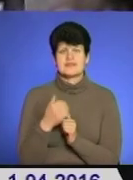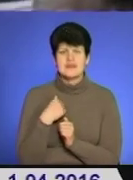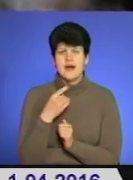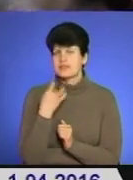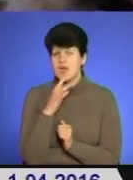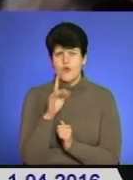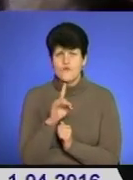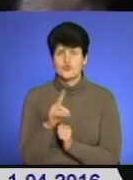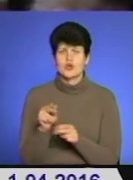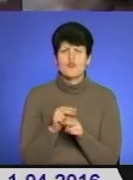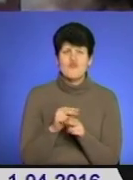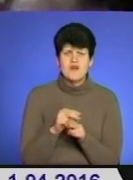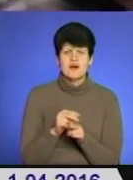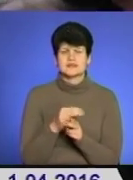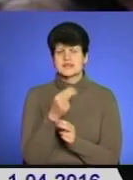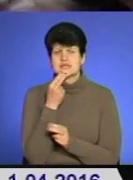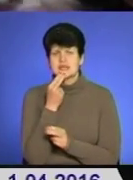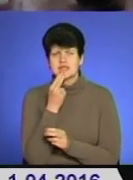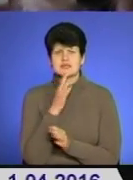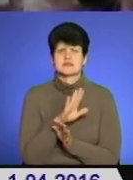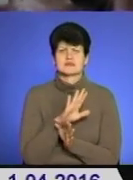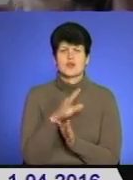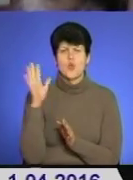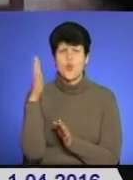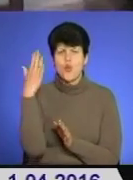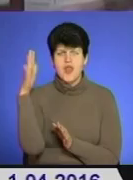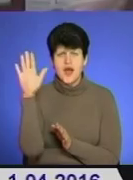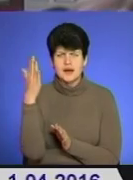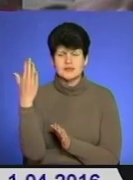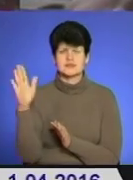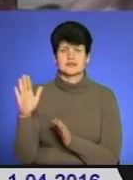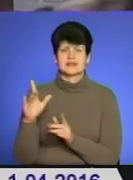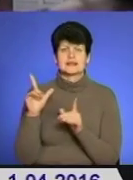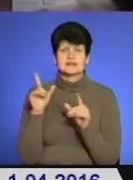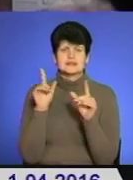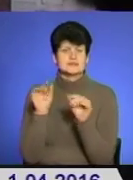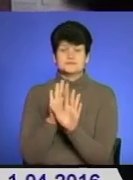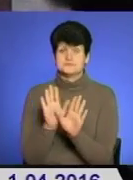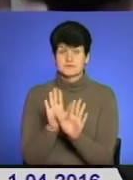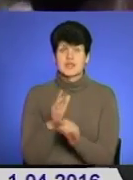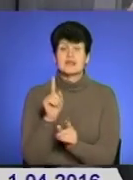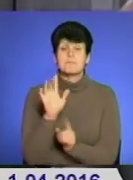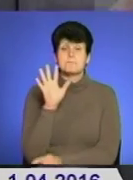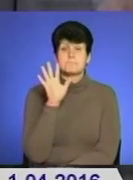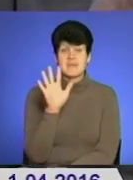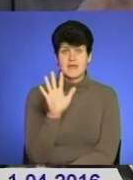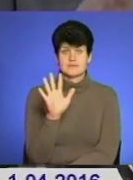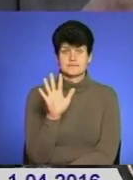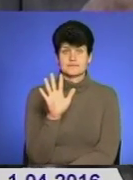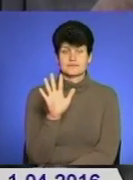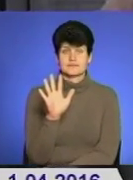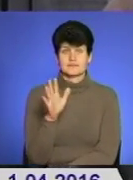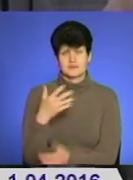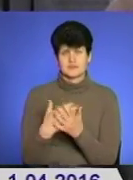лікуватися, їсти ще, гуляти десь, їдути вога. Хоча би п'ять. Мінімум,